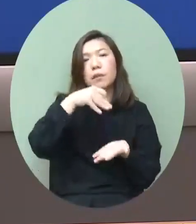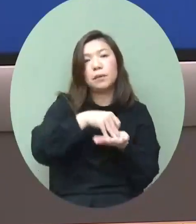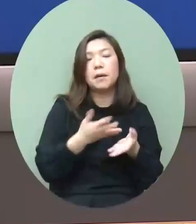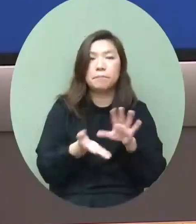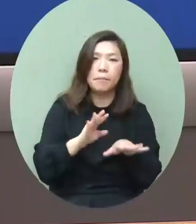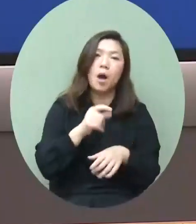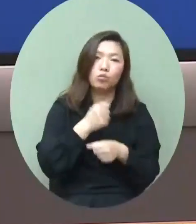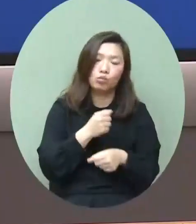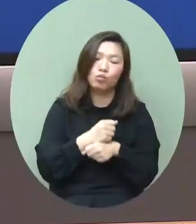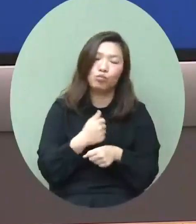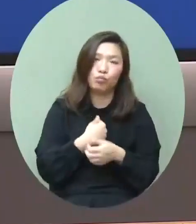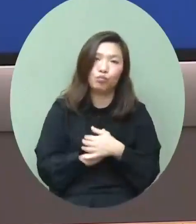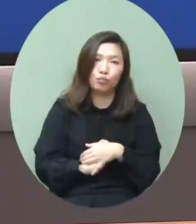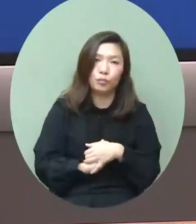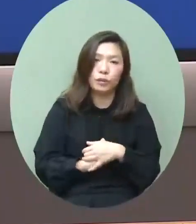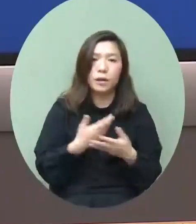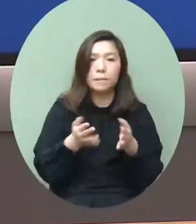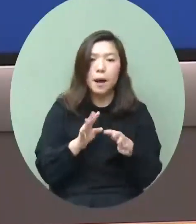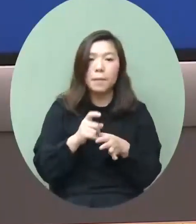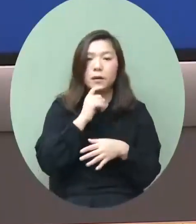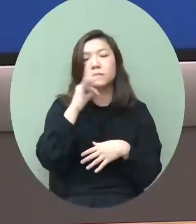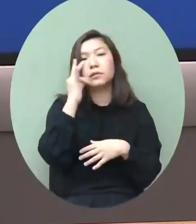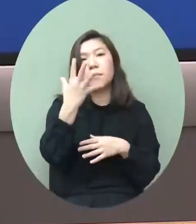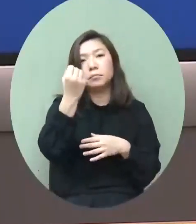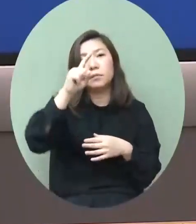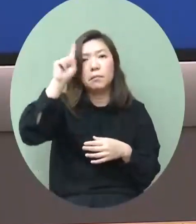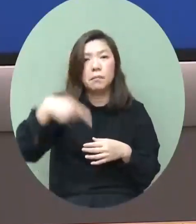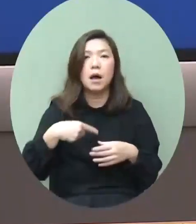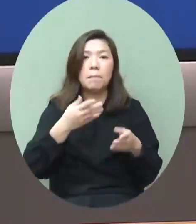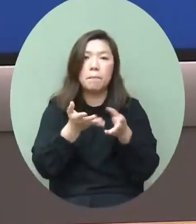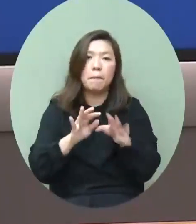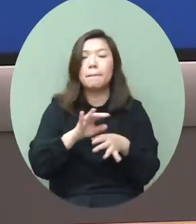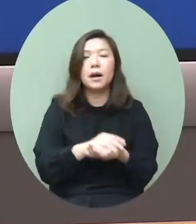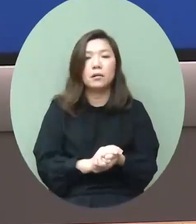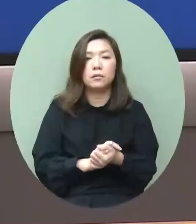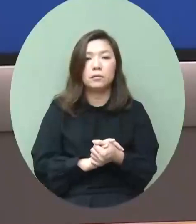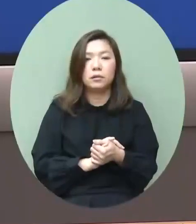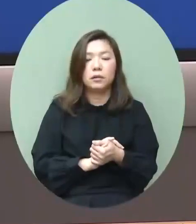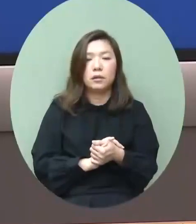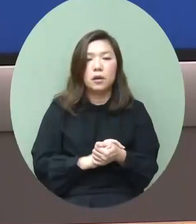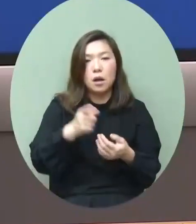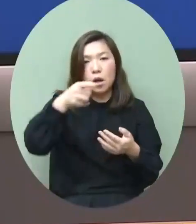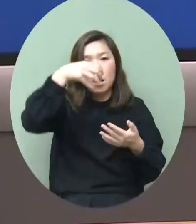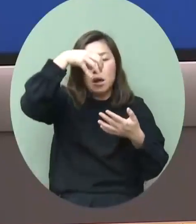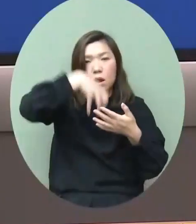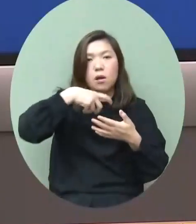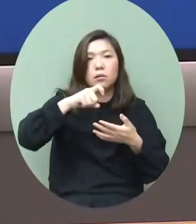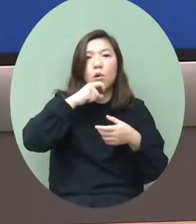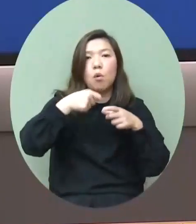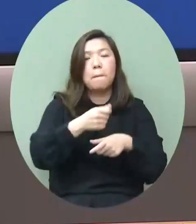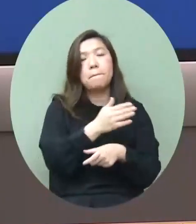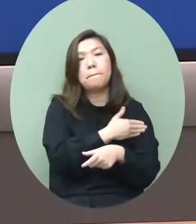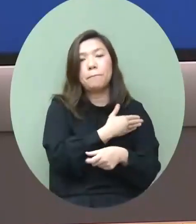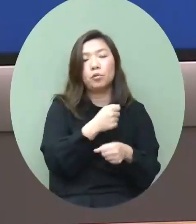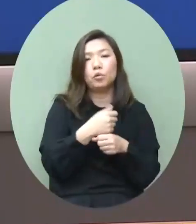包裝的工作因為我們要包350萬包在裏面也相信除了有公務員的同